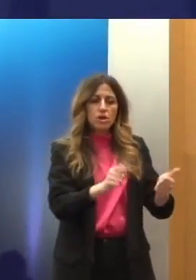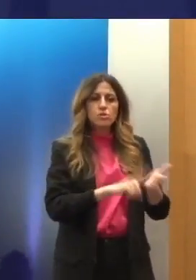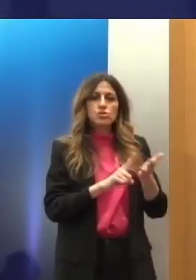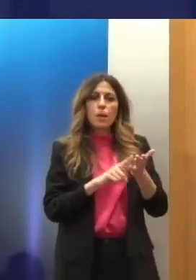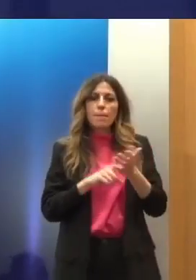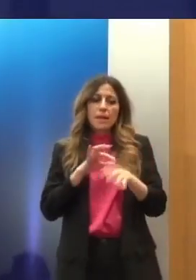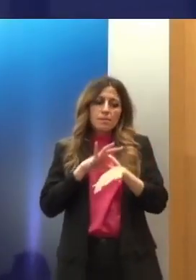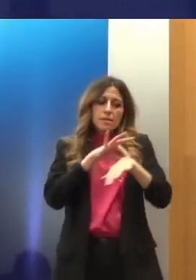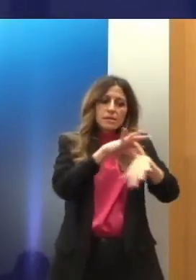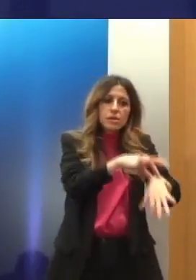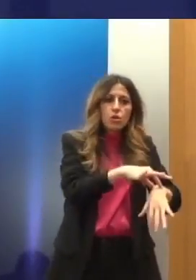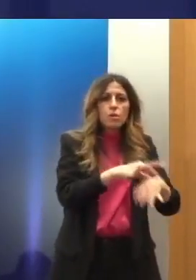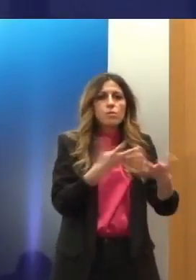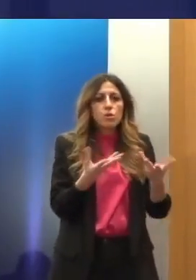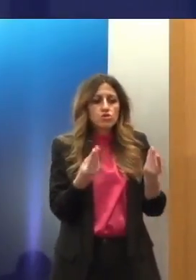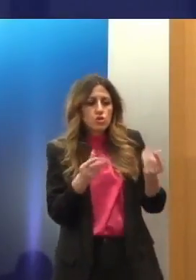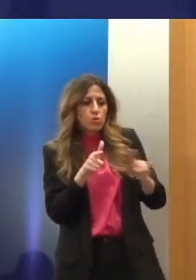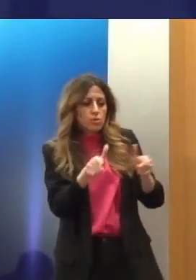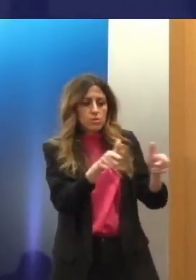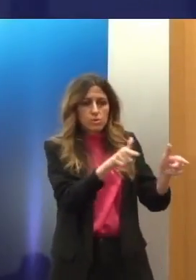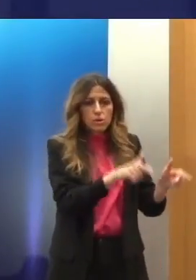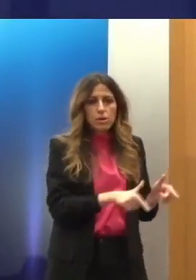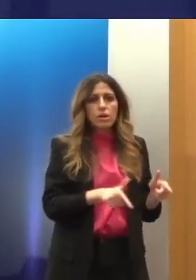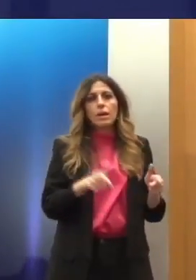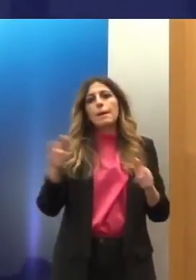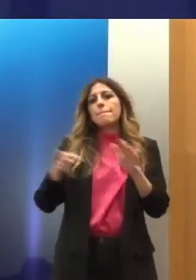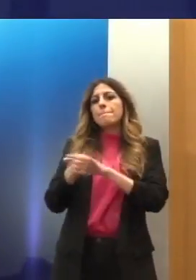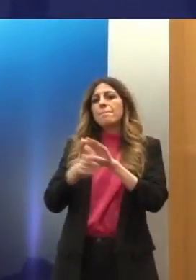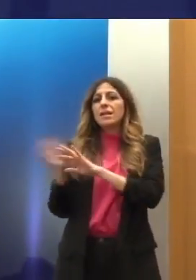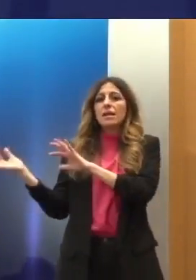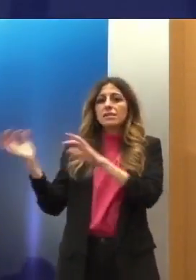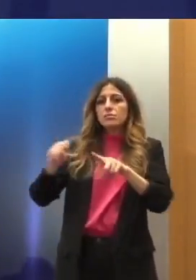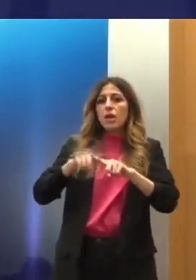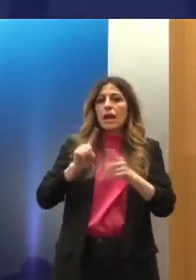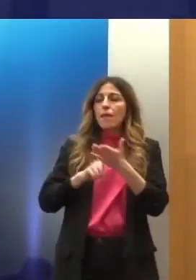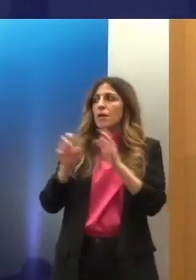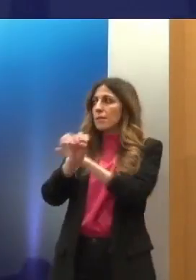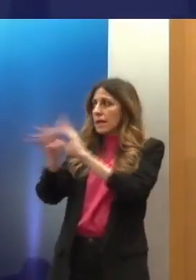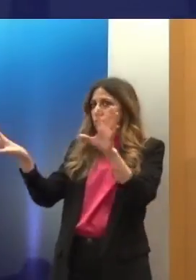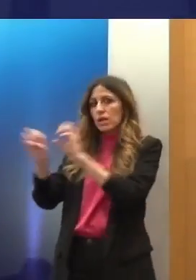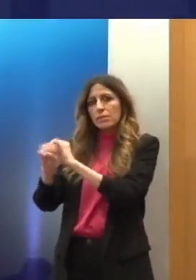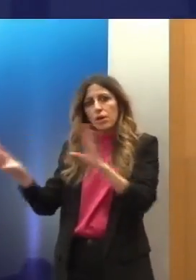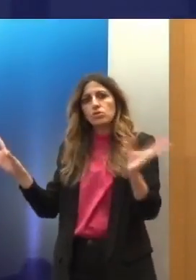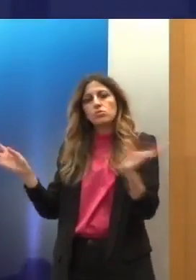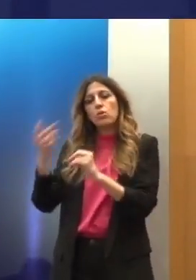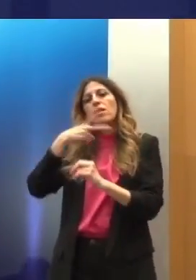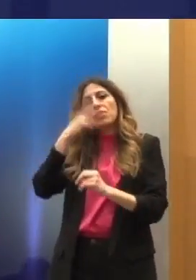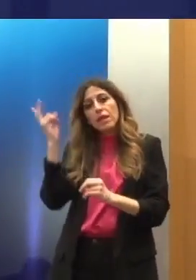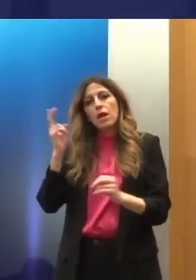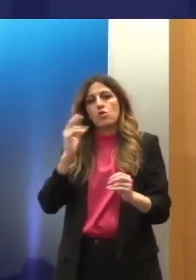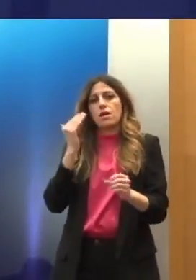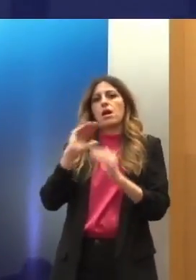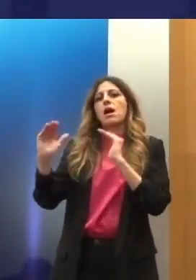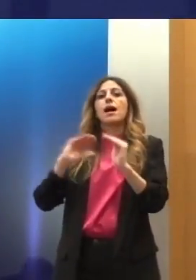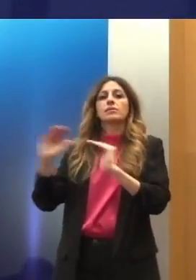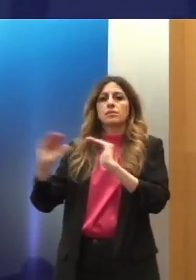να διευδηθεί η ενημέρωση των εισαρχομένων μεταναστών και προσφύγων στην Ελλάδα σε σχέση με το δικαίωμα στο άσυλο και να τους